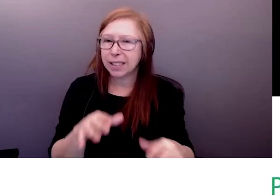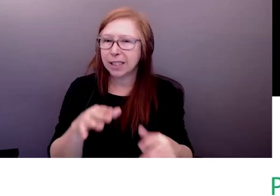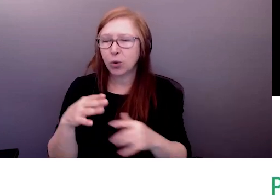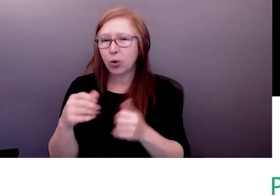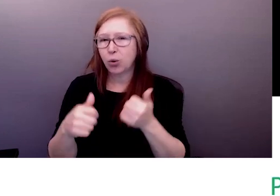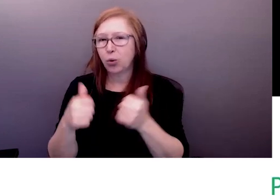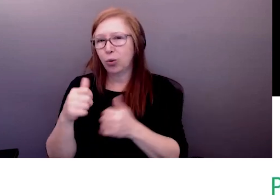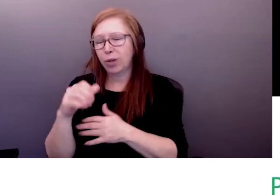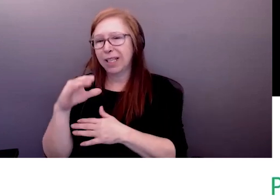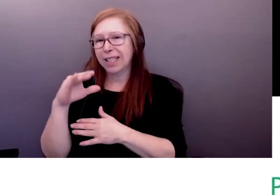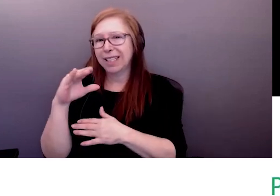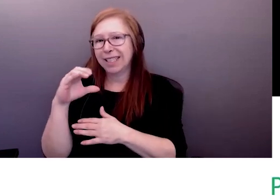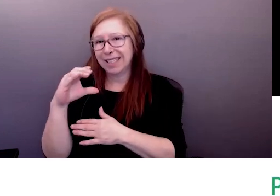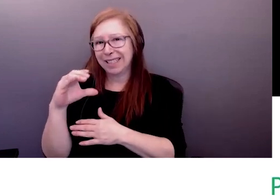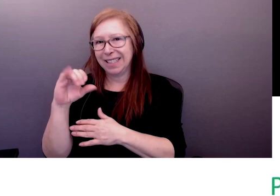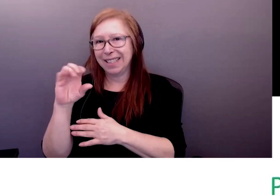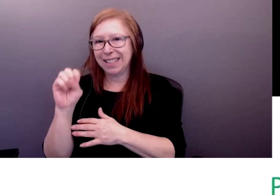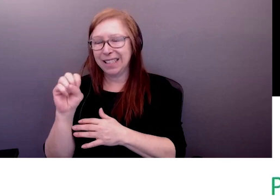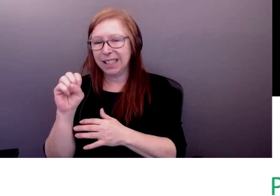des avantages non